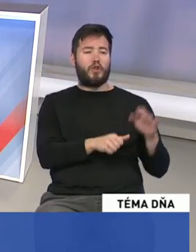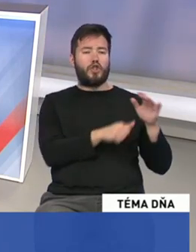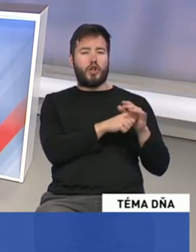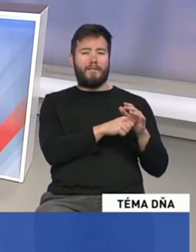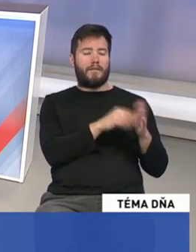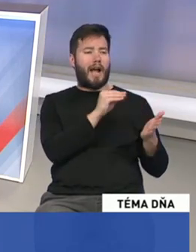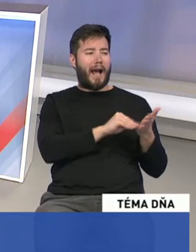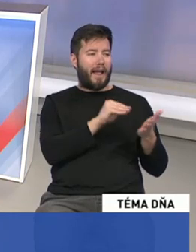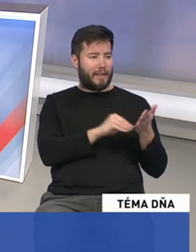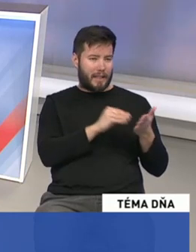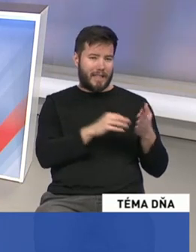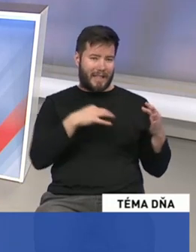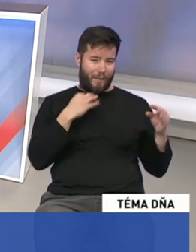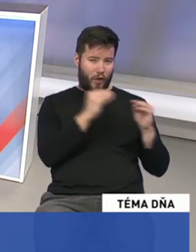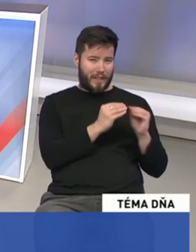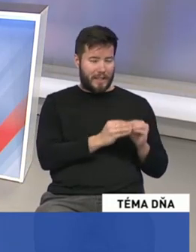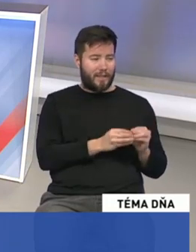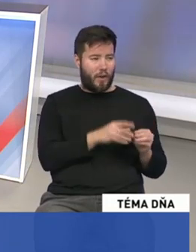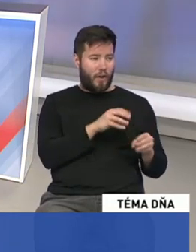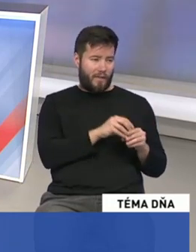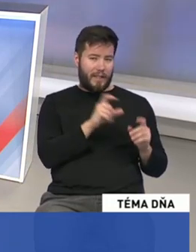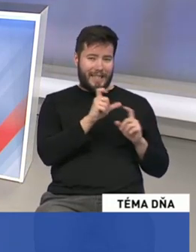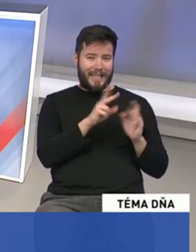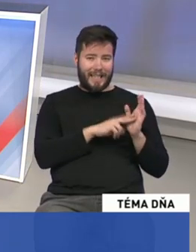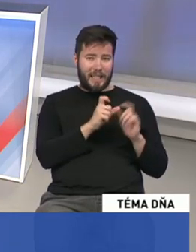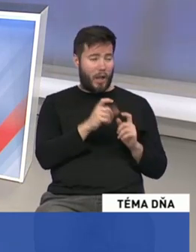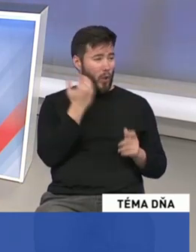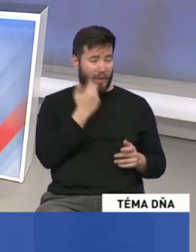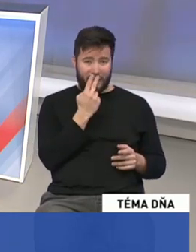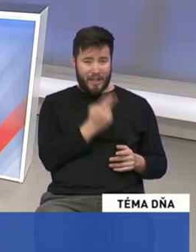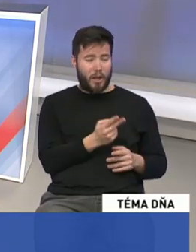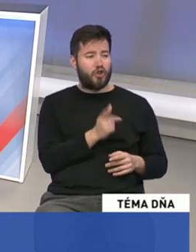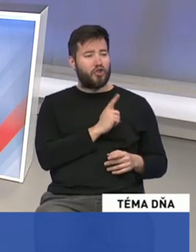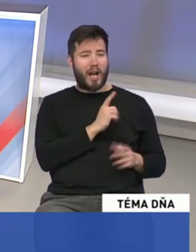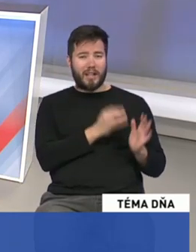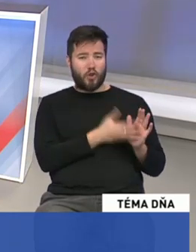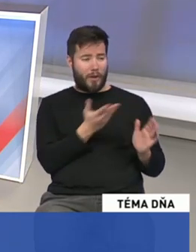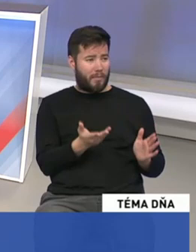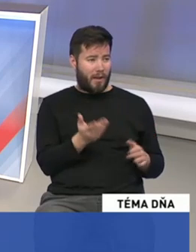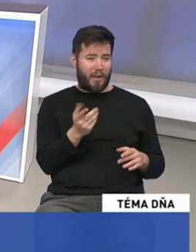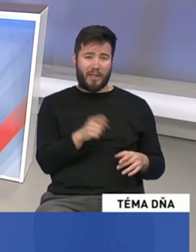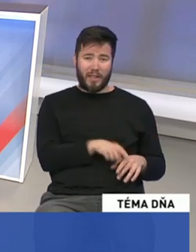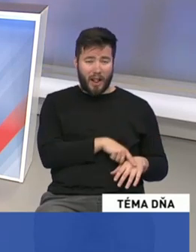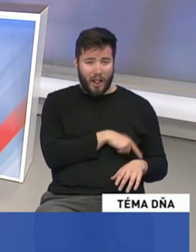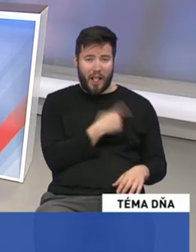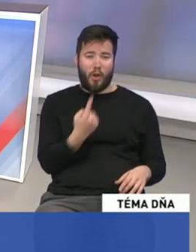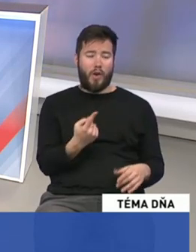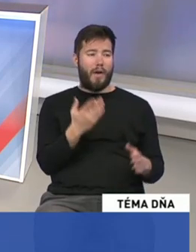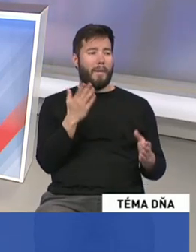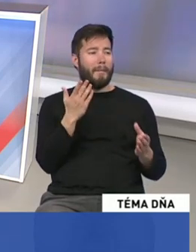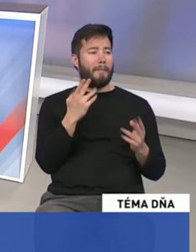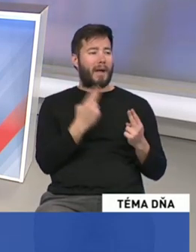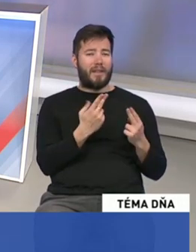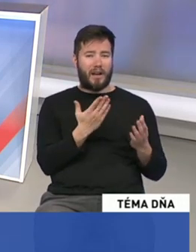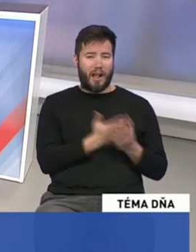práve v Slovenskej národnej strane. To sú tie problémy, ktoré ľudia vnímajú dlhé čakacej doby. Zlá materiálna vybavenosť, prípadne